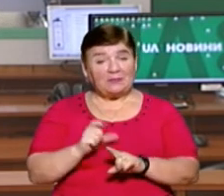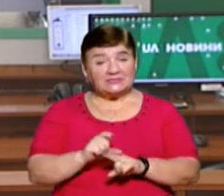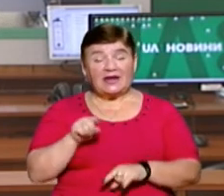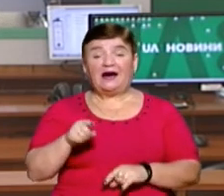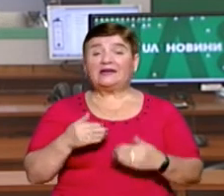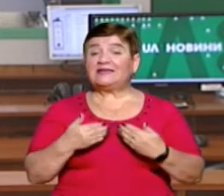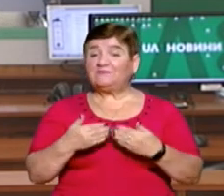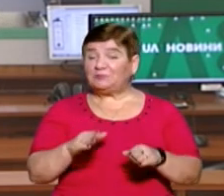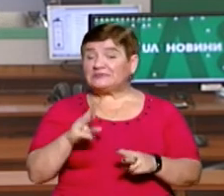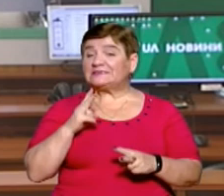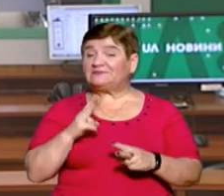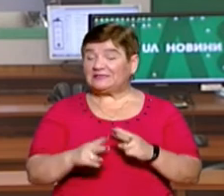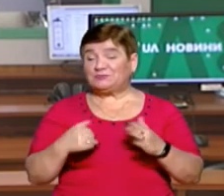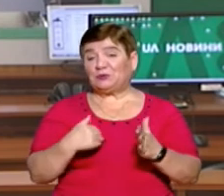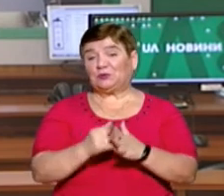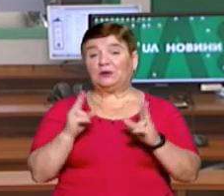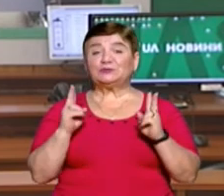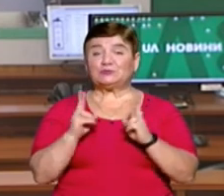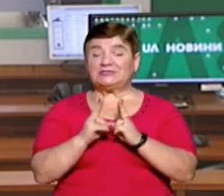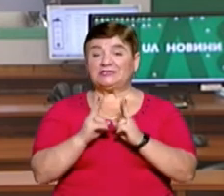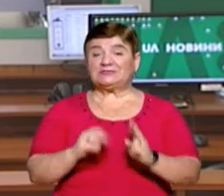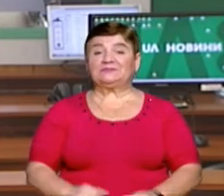А цей випуск ми завершуємо. До зустрічі.